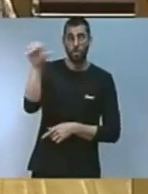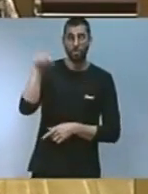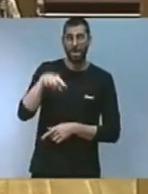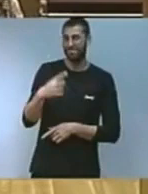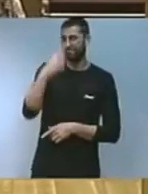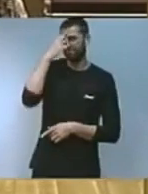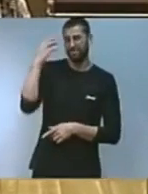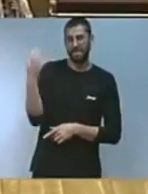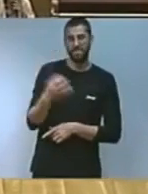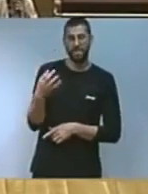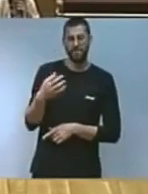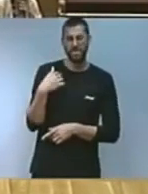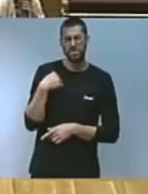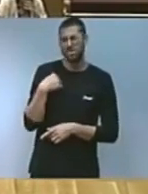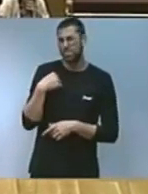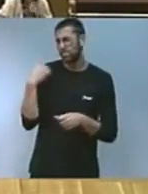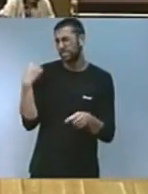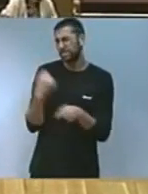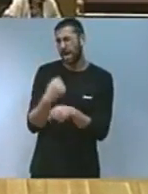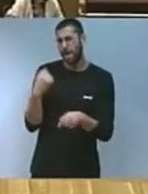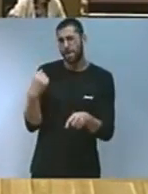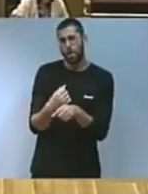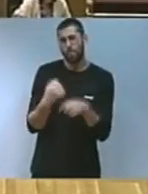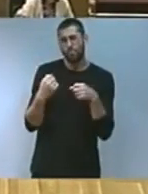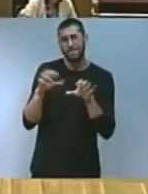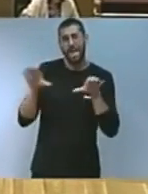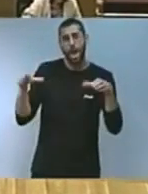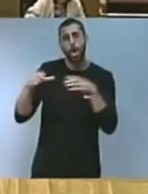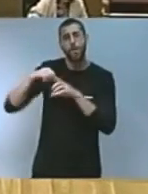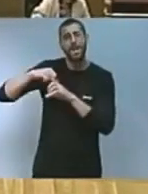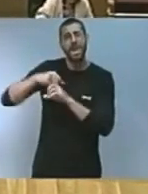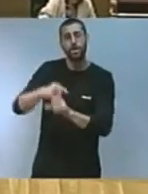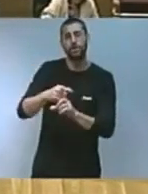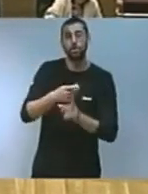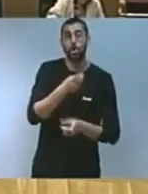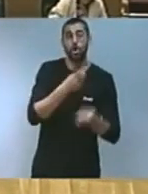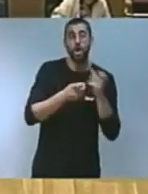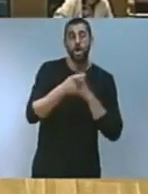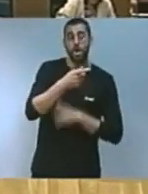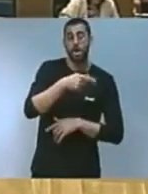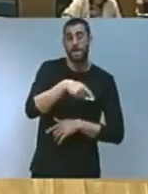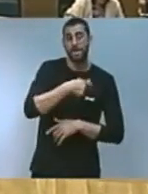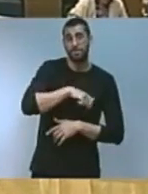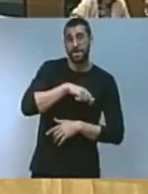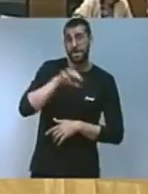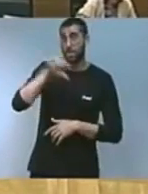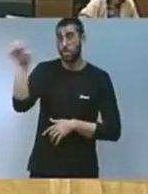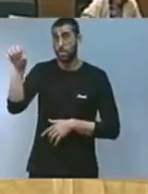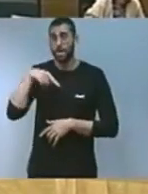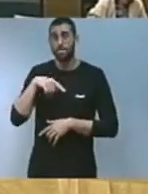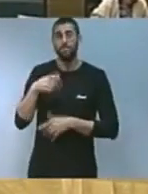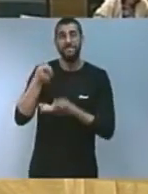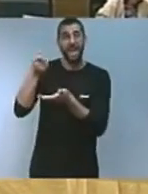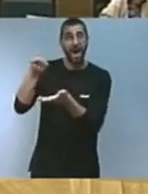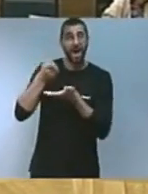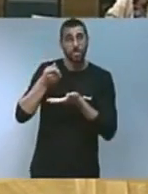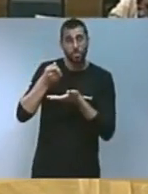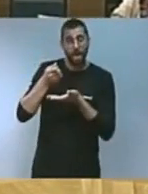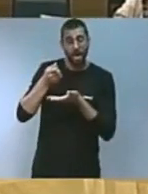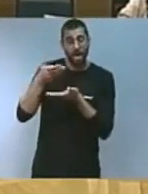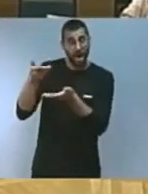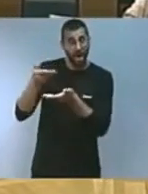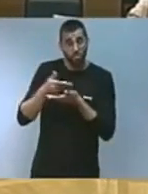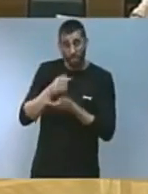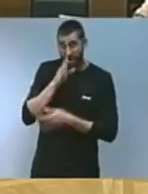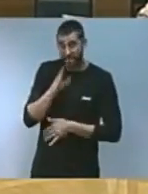una enorme labor de lobby de negociacions a nivell espanyol europeu per continuar mantenint les ajudes directes i que els preceptors